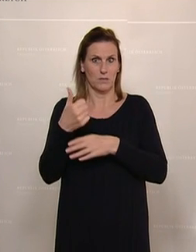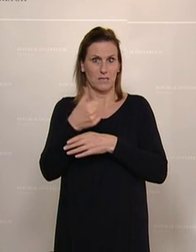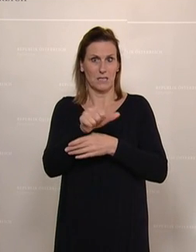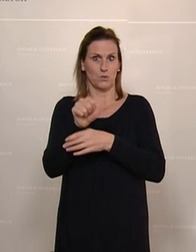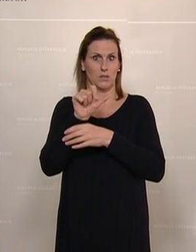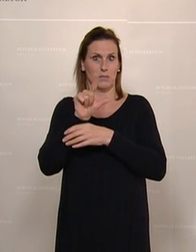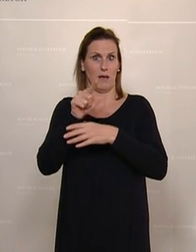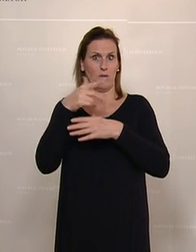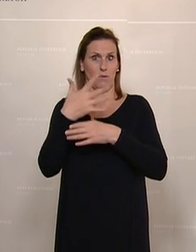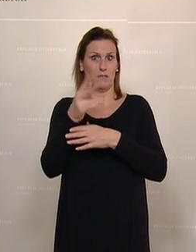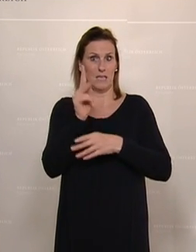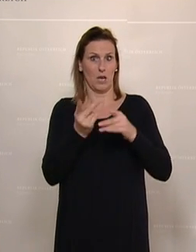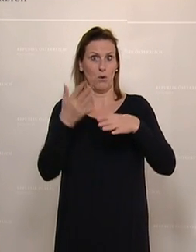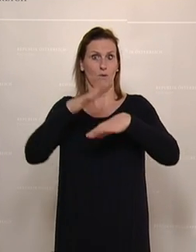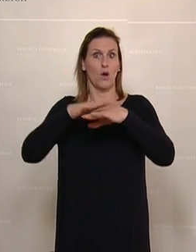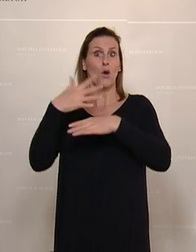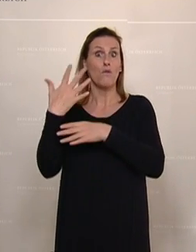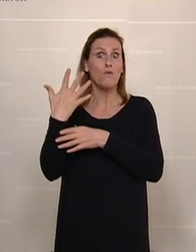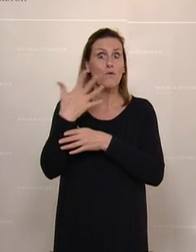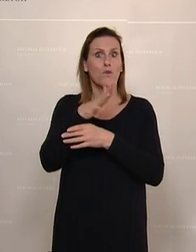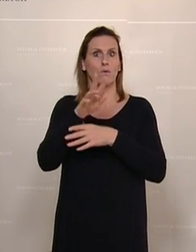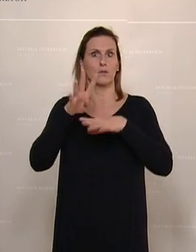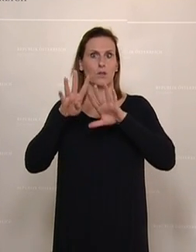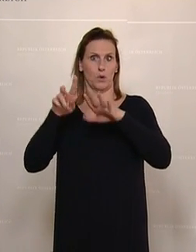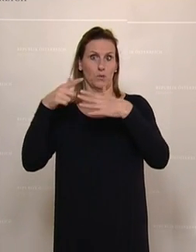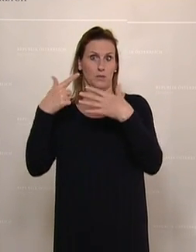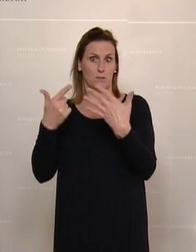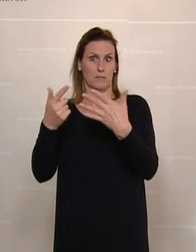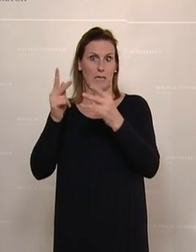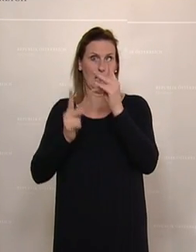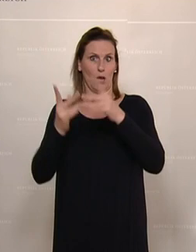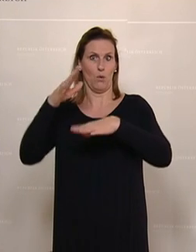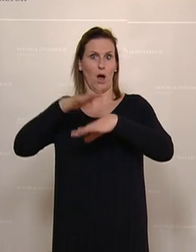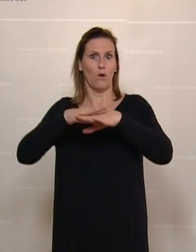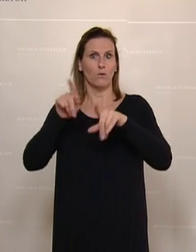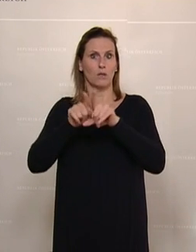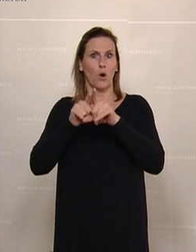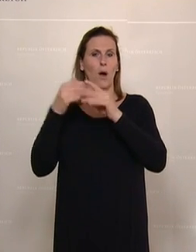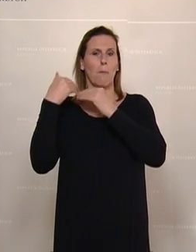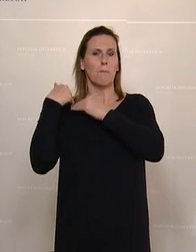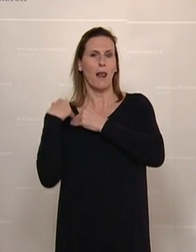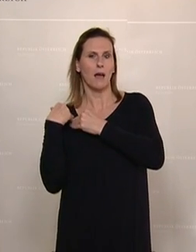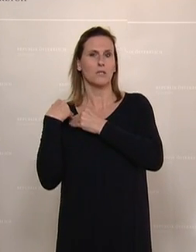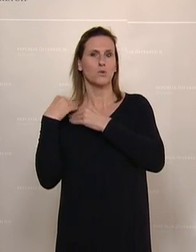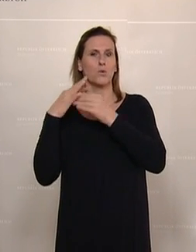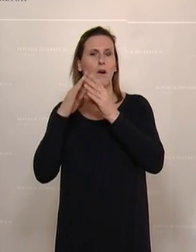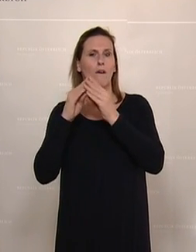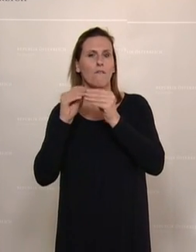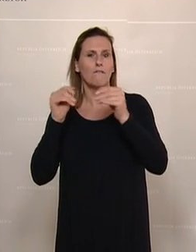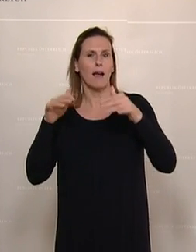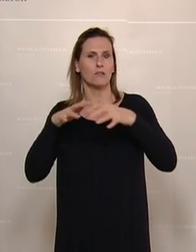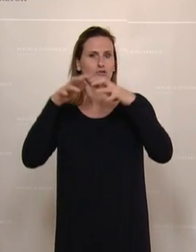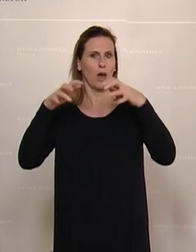pro Kopf und Jahr auf 579. Und letztendlich auch ist die Feinstaubbelastung hier in diesem Bericht angesprochen worden.